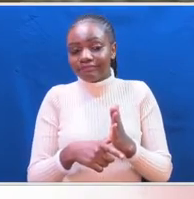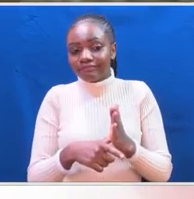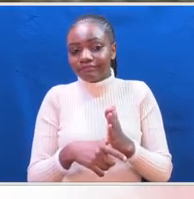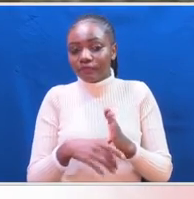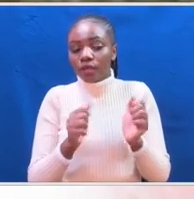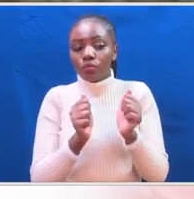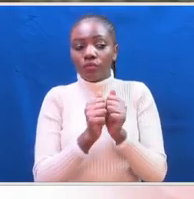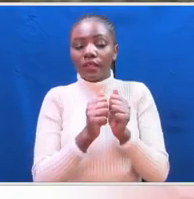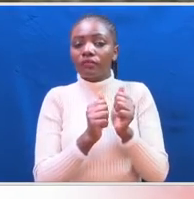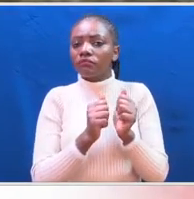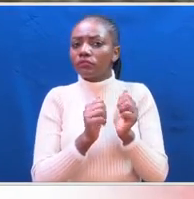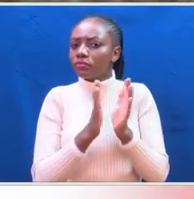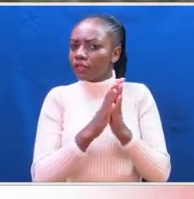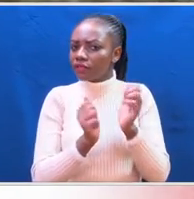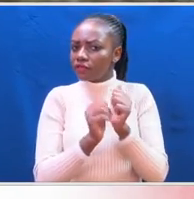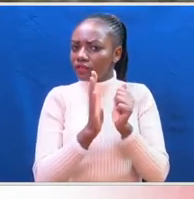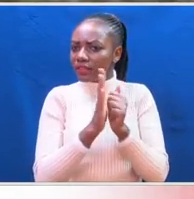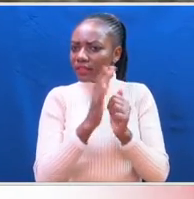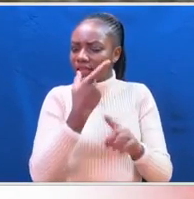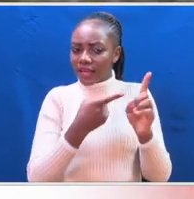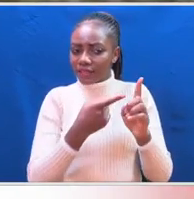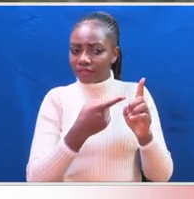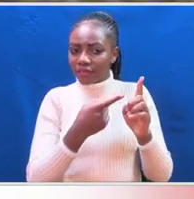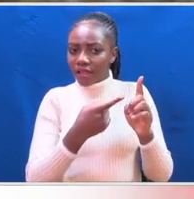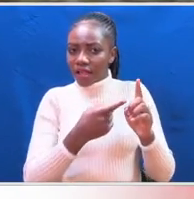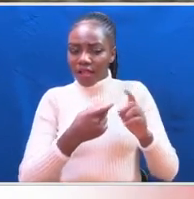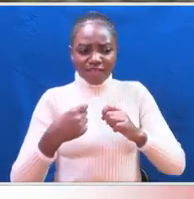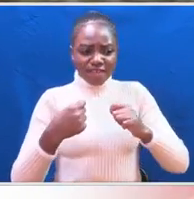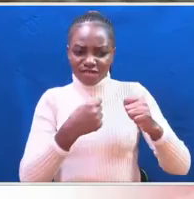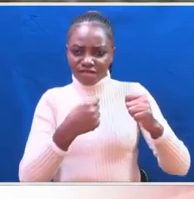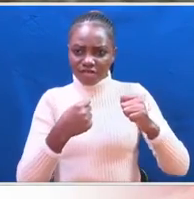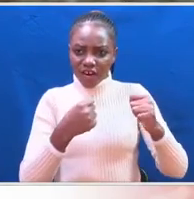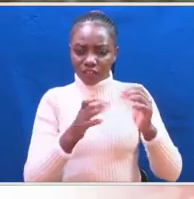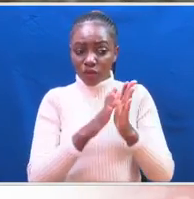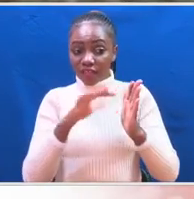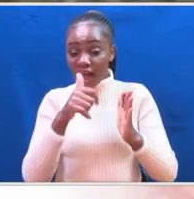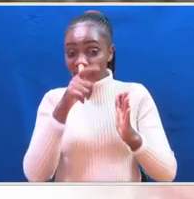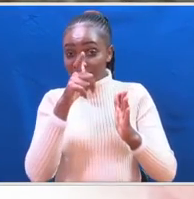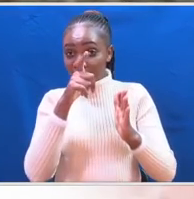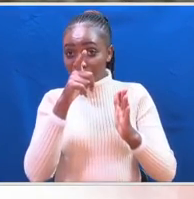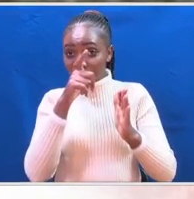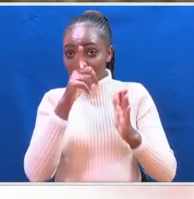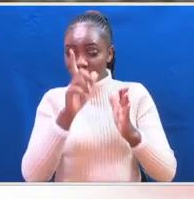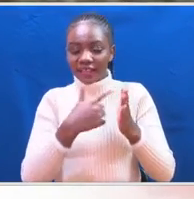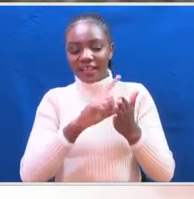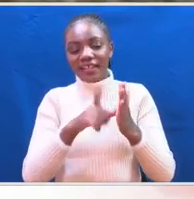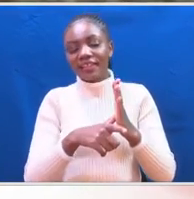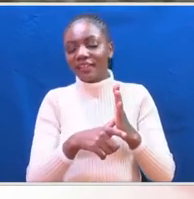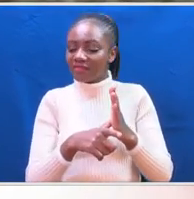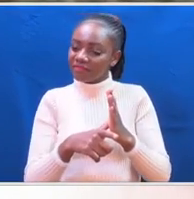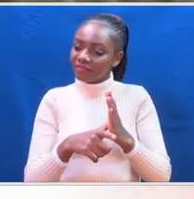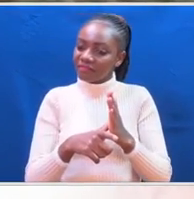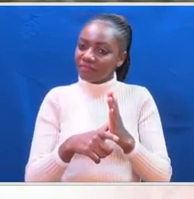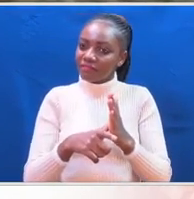akapigana na kifaru mwenzake, mdume, kifaru mwuzi. Baraka ya kupigana, uyu kifaru wakapotesa majo.